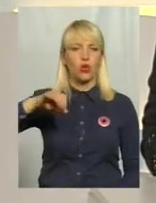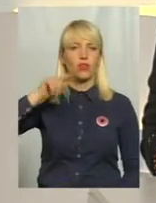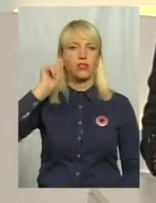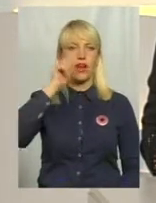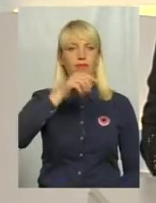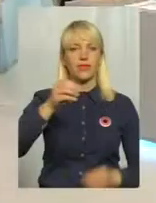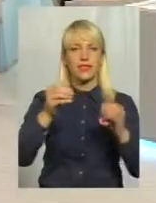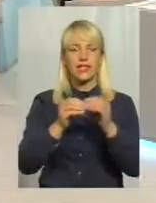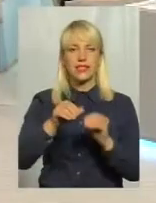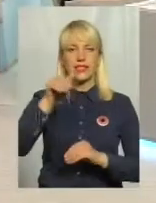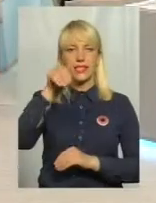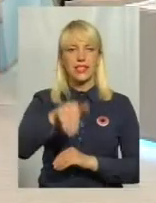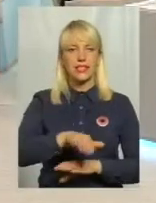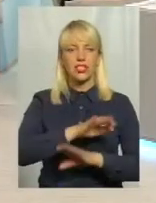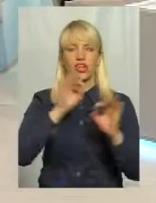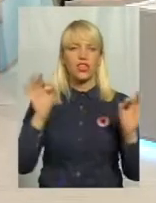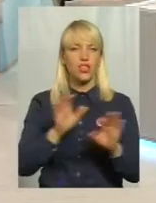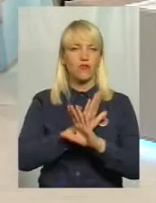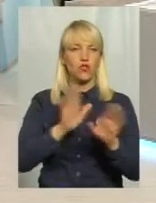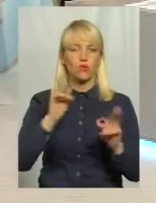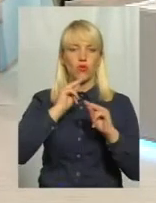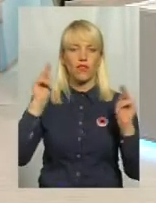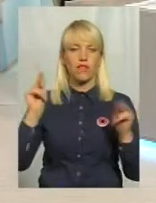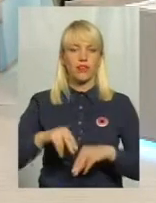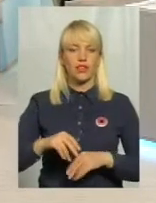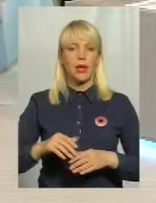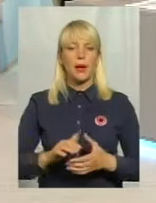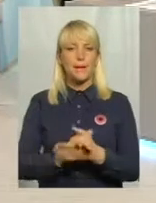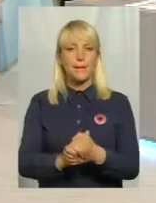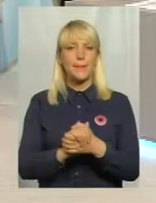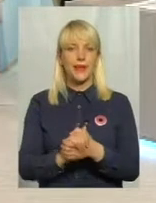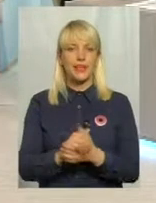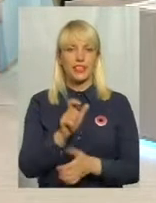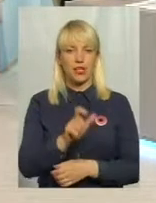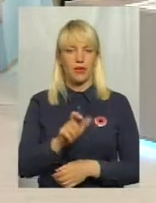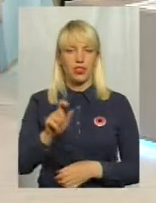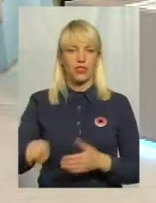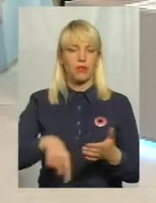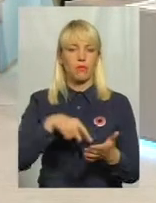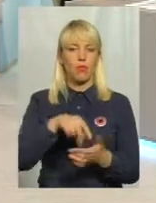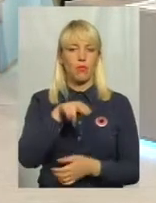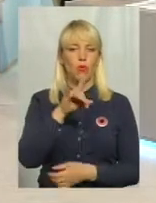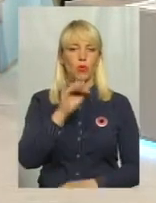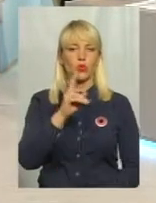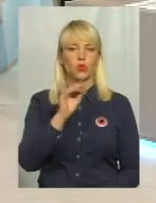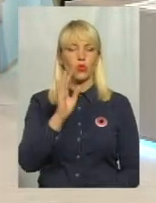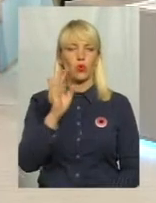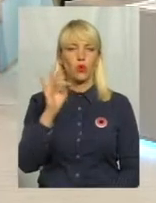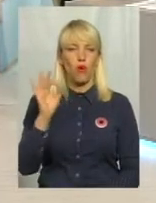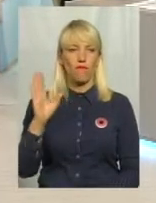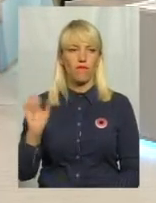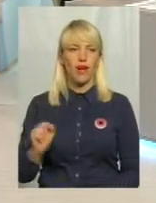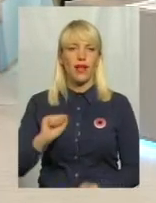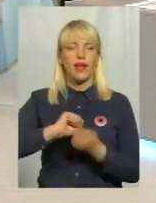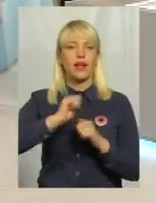ни в чому не винних мирних мешканців, мешканців міста Проскурова, мешканців в цілому тоді